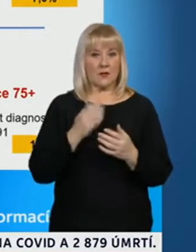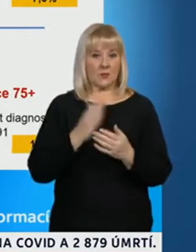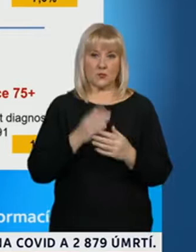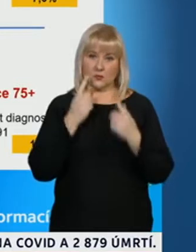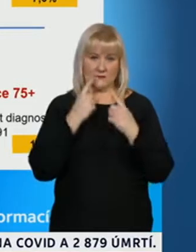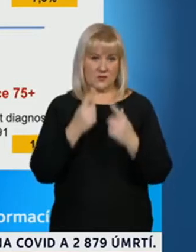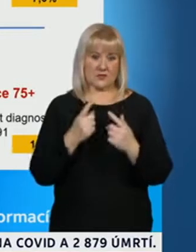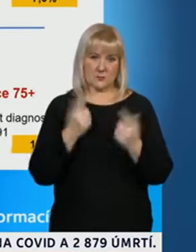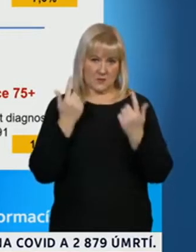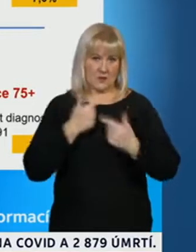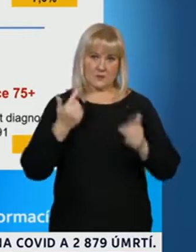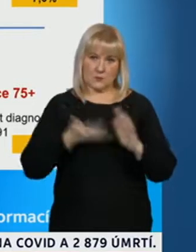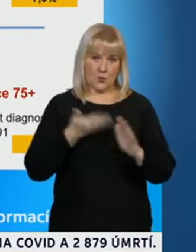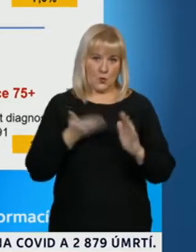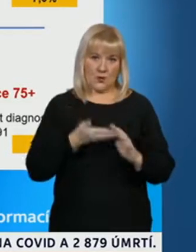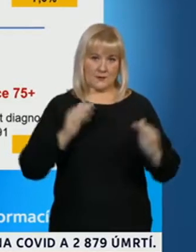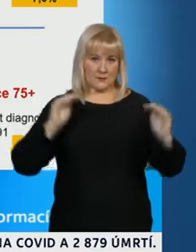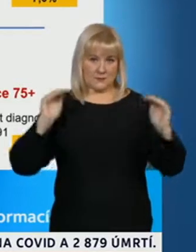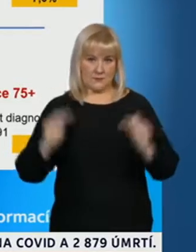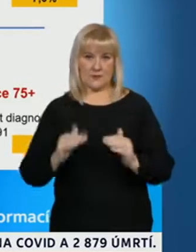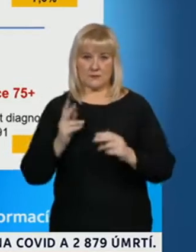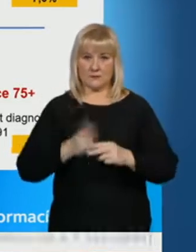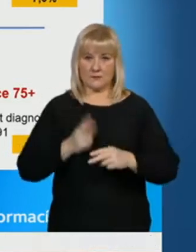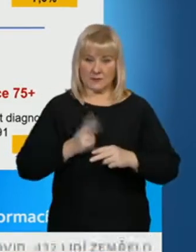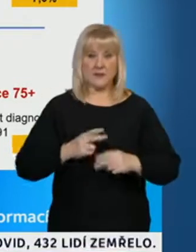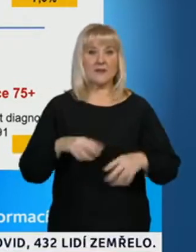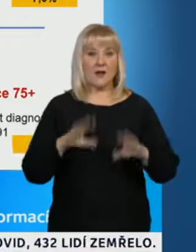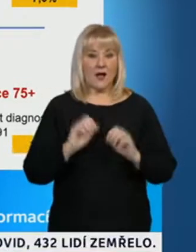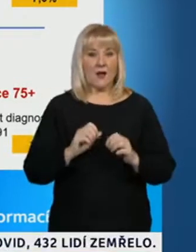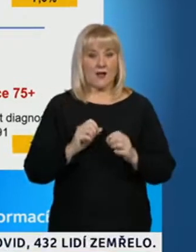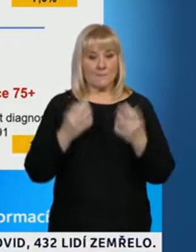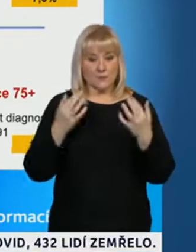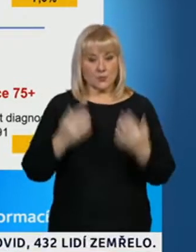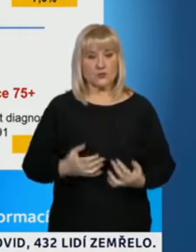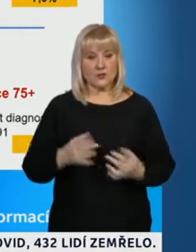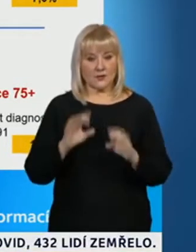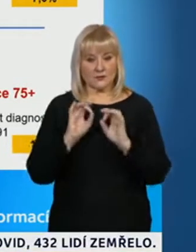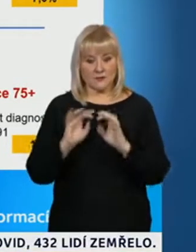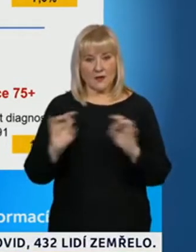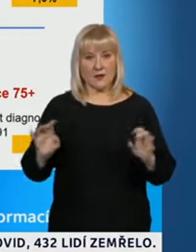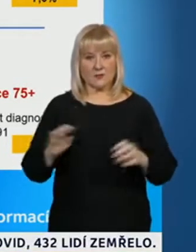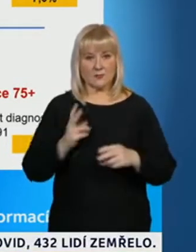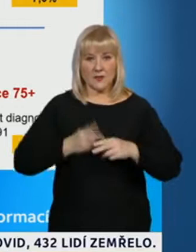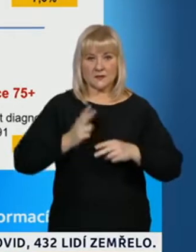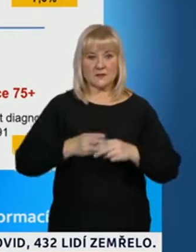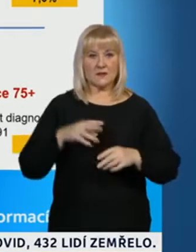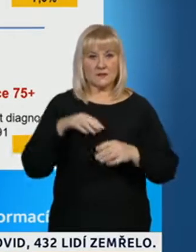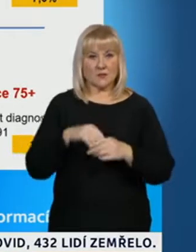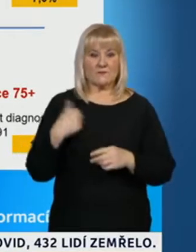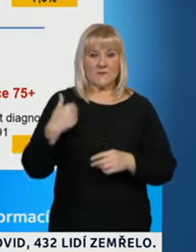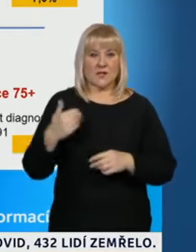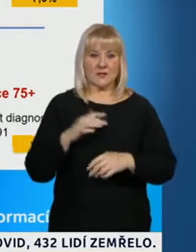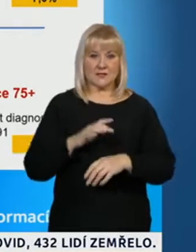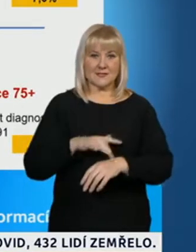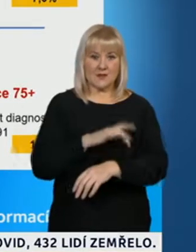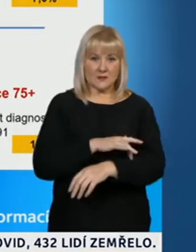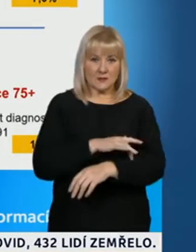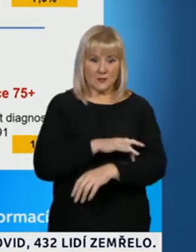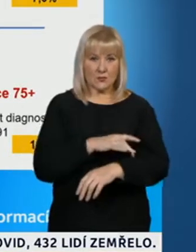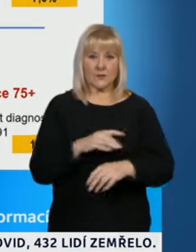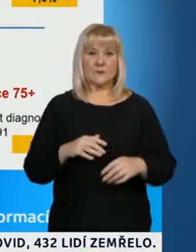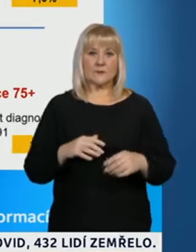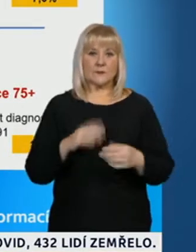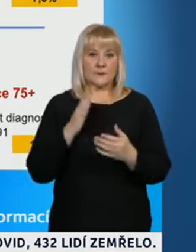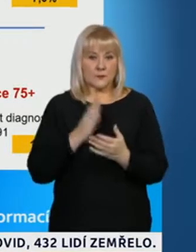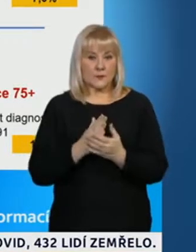jakékoliv diskuze. Nicméně bohužel počet nakažených pacientů v seniorním věku, zranitelných osob je nominálně